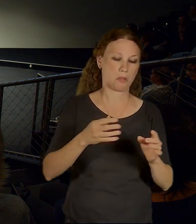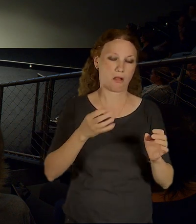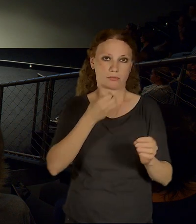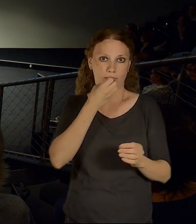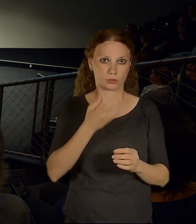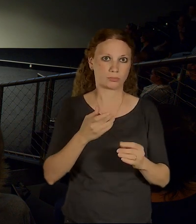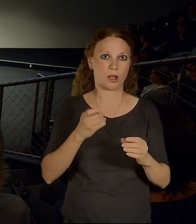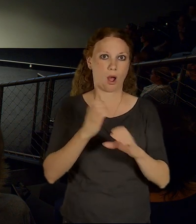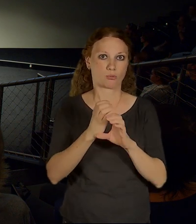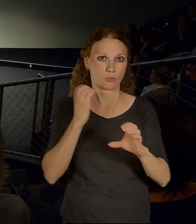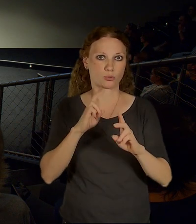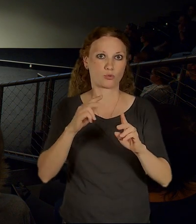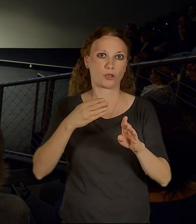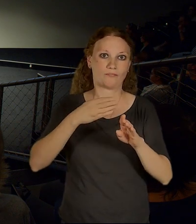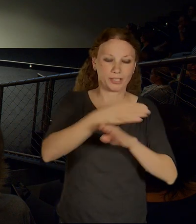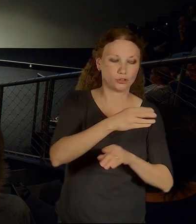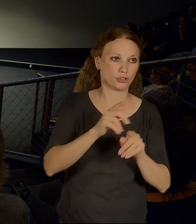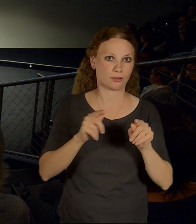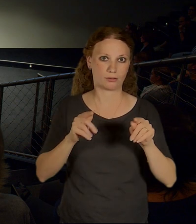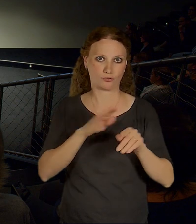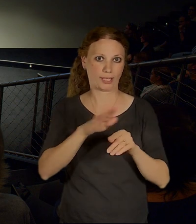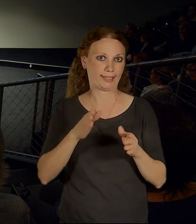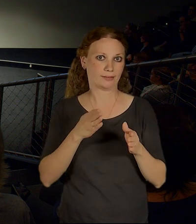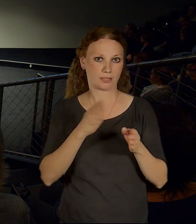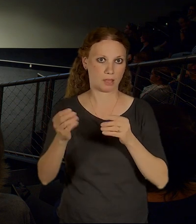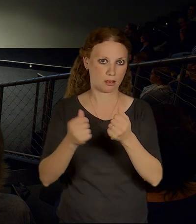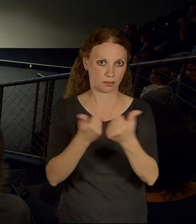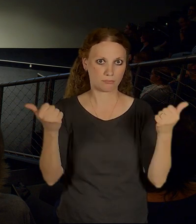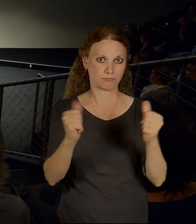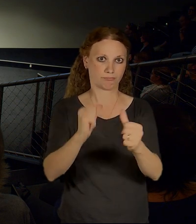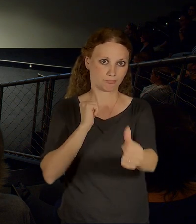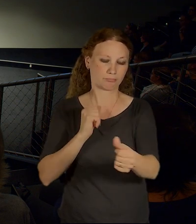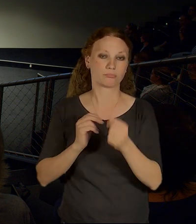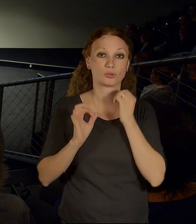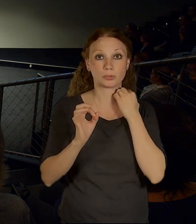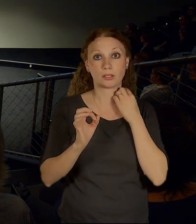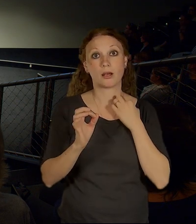bylo tak jednoznačně výhodný, že jakékoliv další pochyby nebyly na místě.